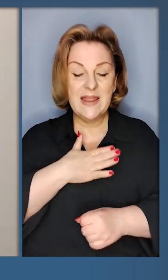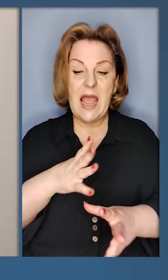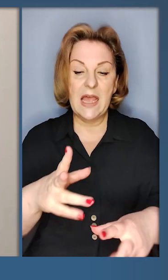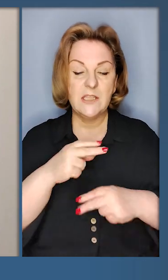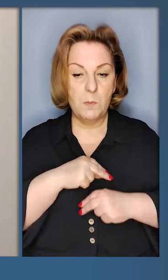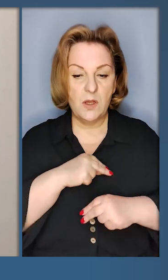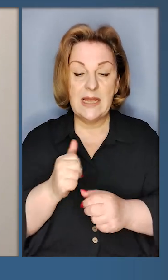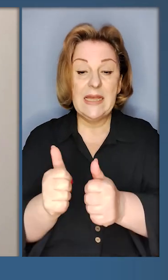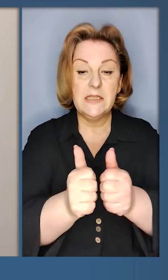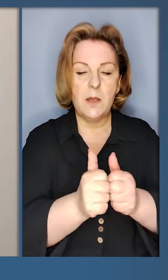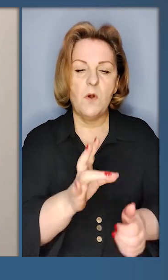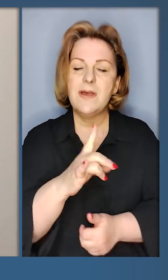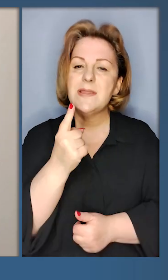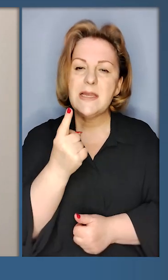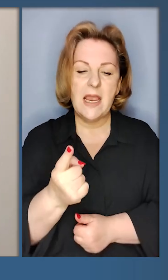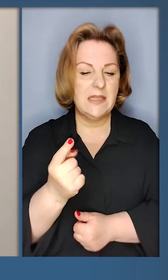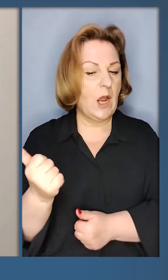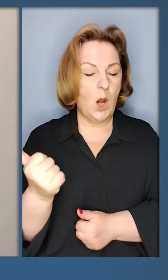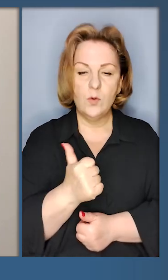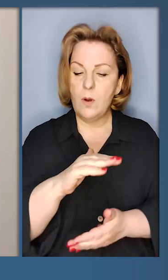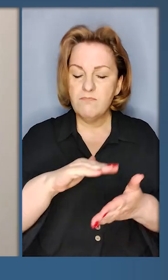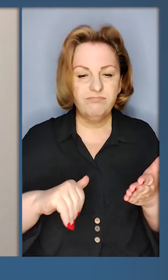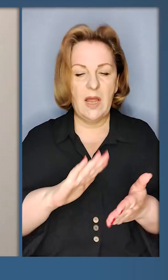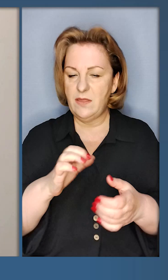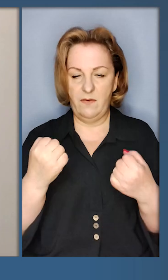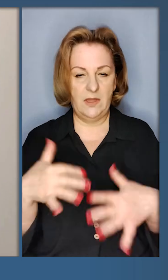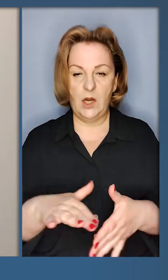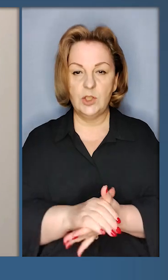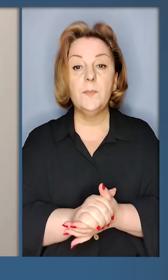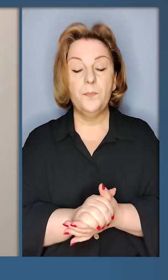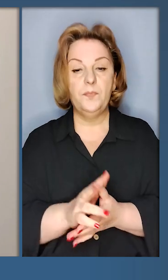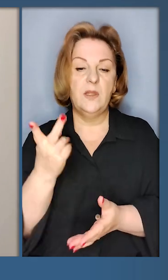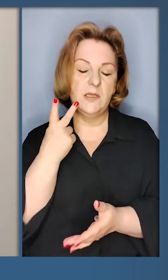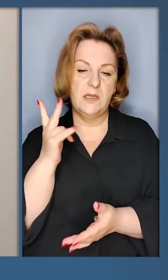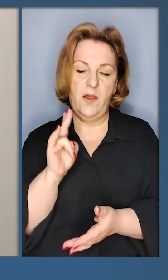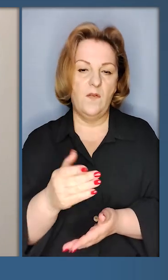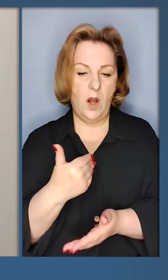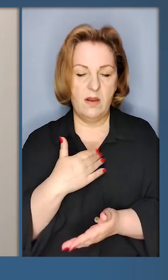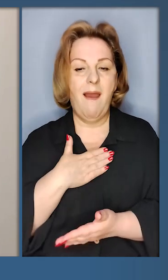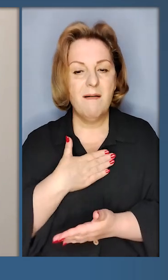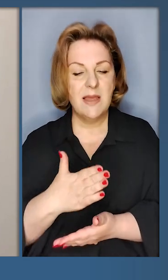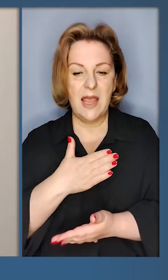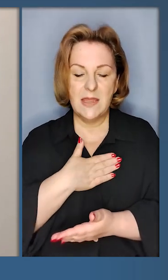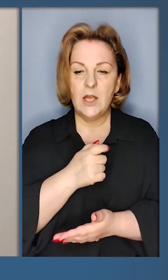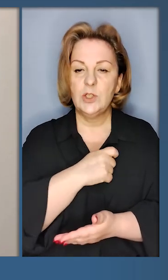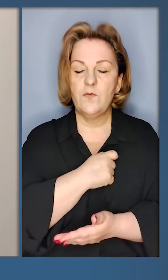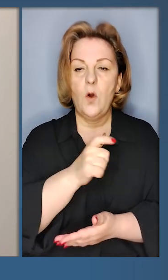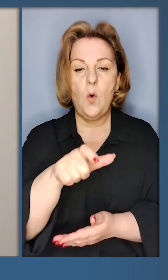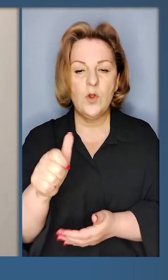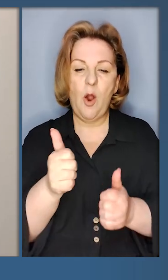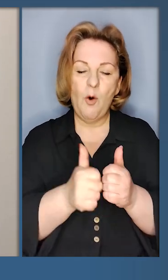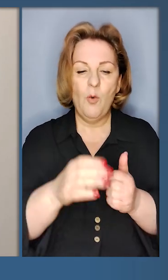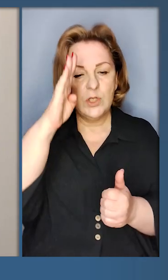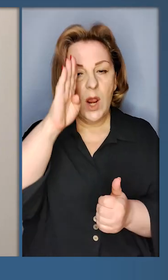зору нашої співпраці з партнерами. Жодного тижня не втрачаємо. І я завжди дякую нашим